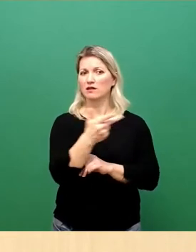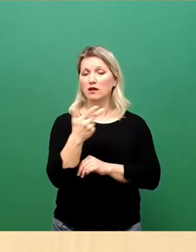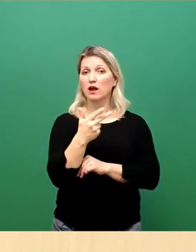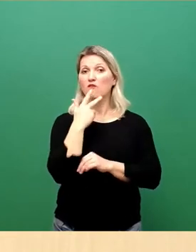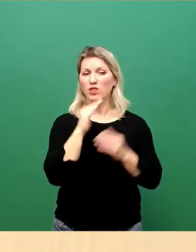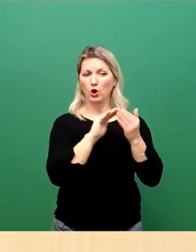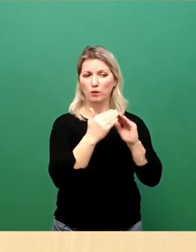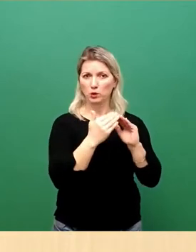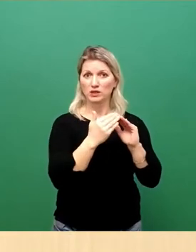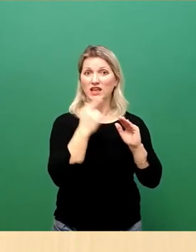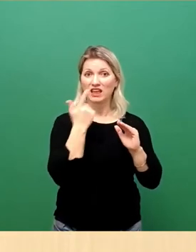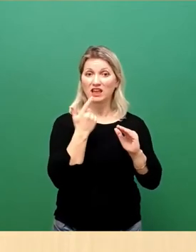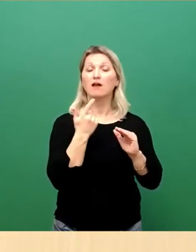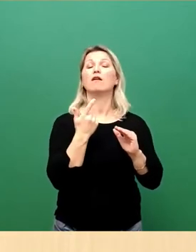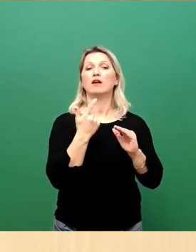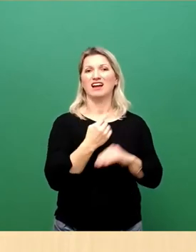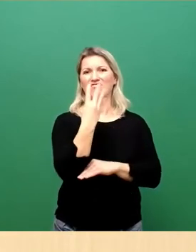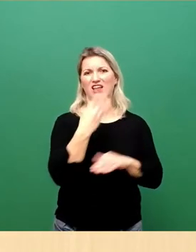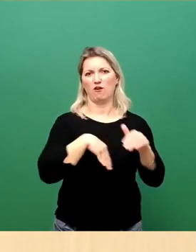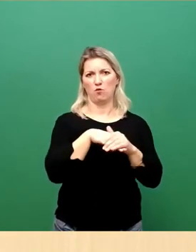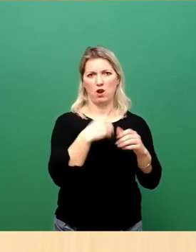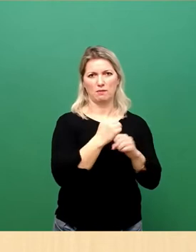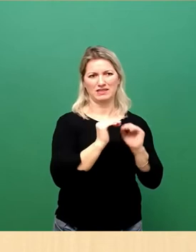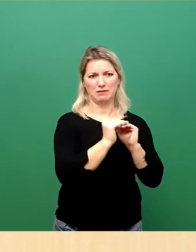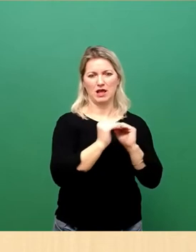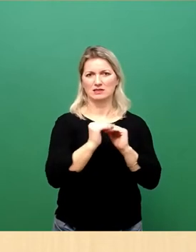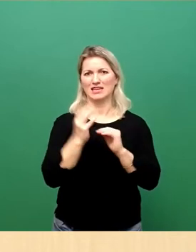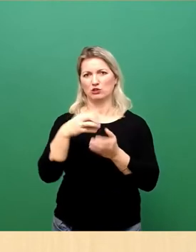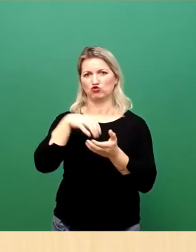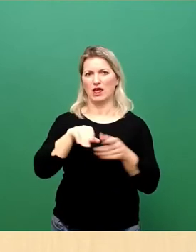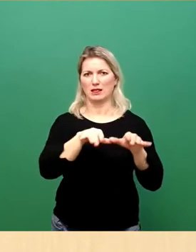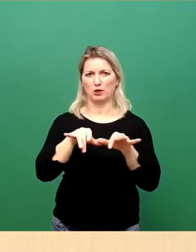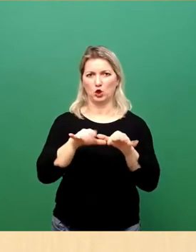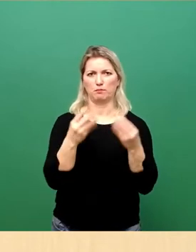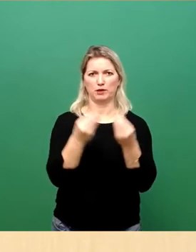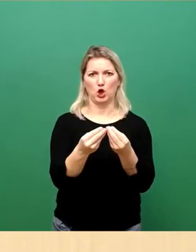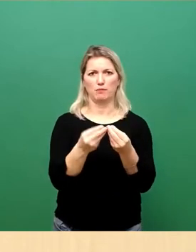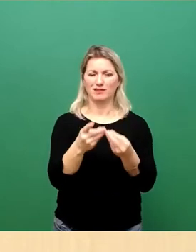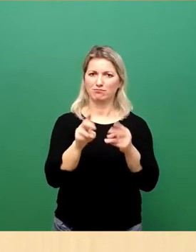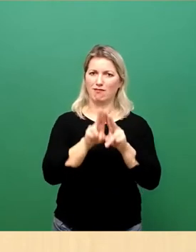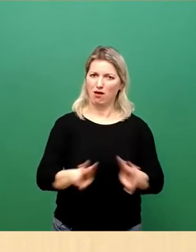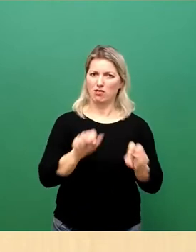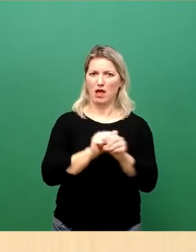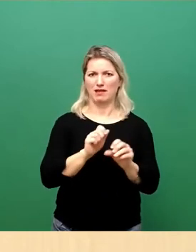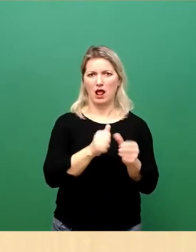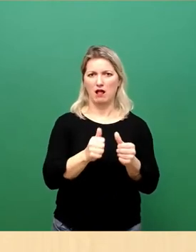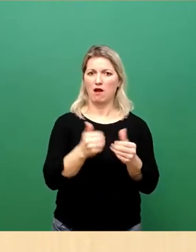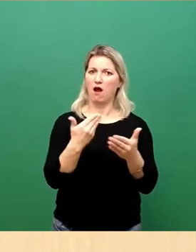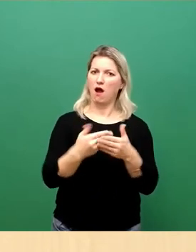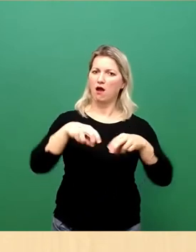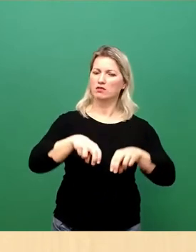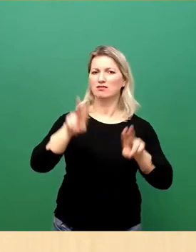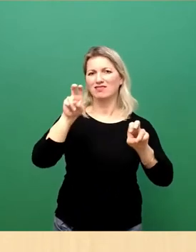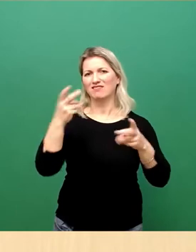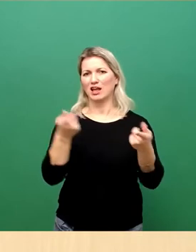eingerichtete Arbeitsplätze in städtischen Büros von uns erhalten. Damit kann eine Art Geschäftsstelle eingerichtet werden.